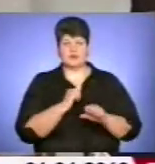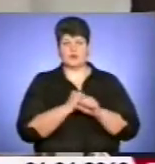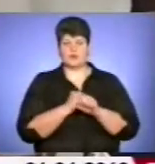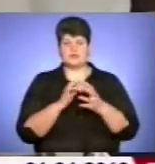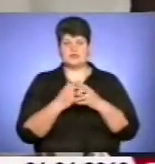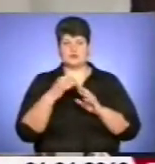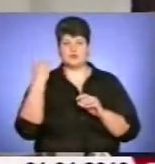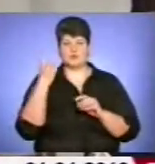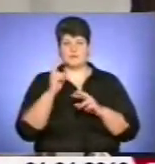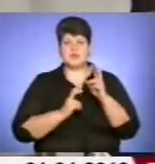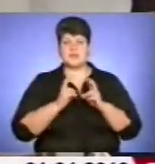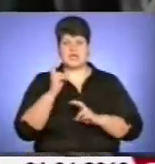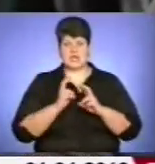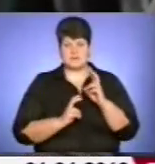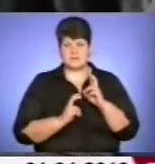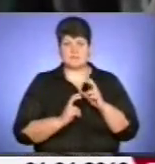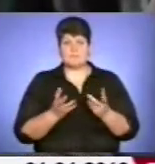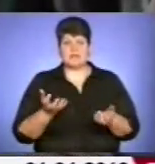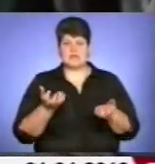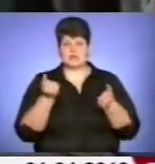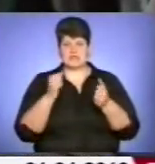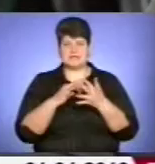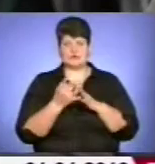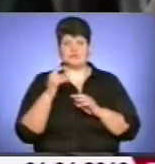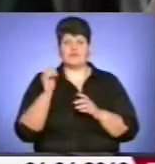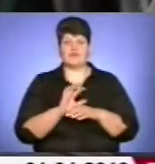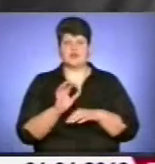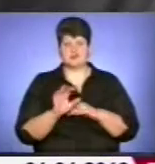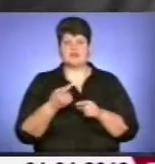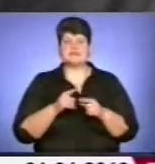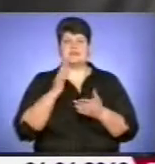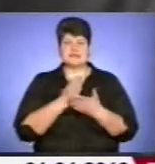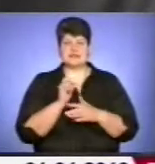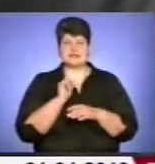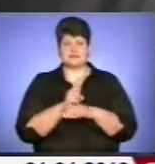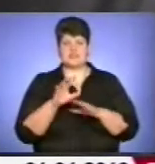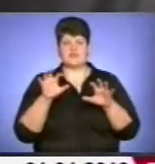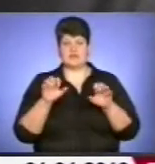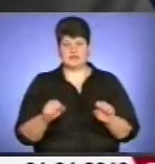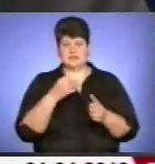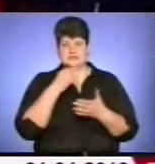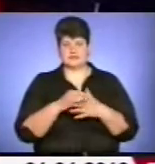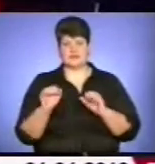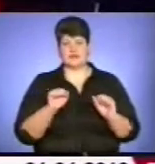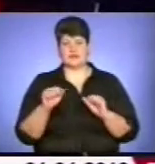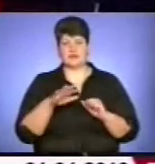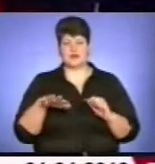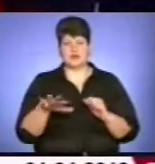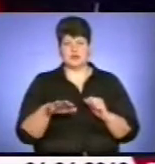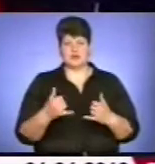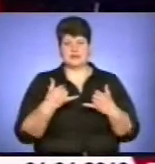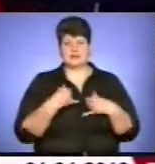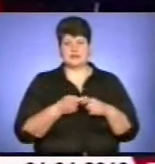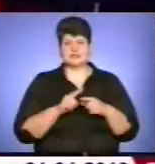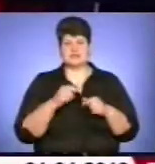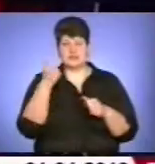сільськогосподарських підприємств. Підтримувати сільгосподарників – це і є завданням влади, зазначив керівник краю. Цей рік для нас непростий,